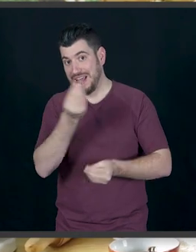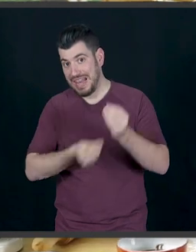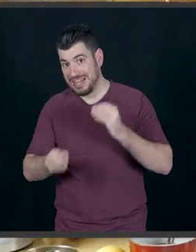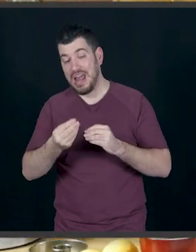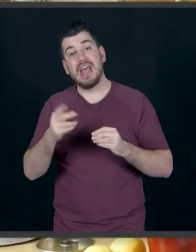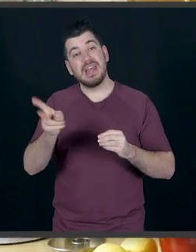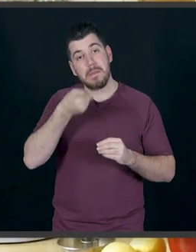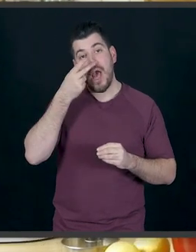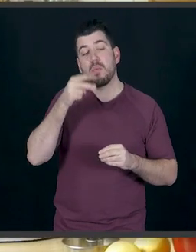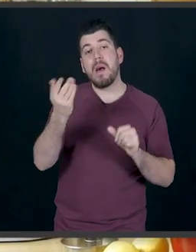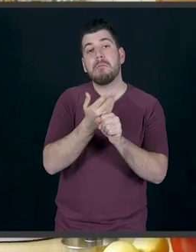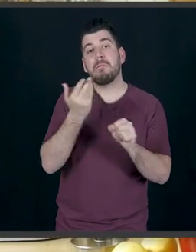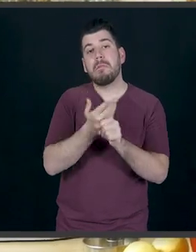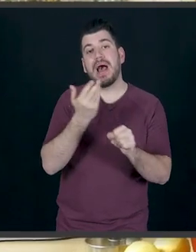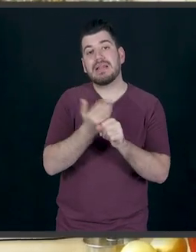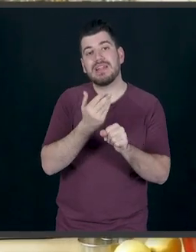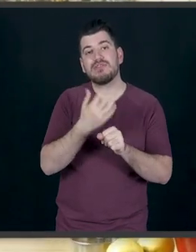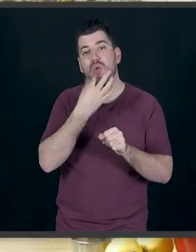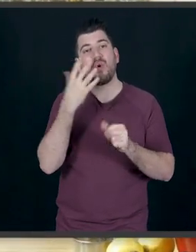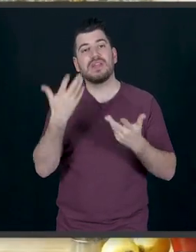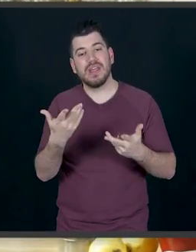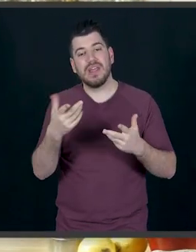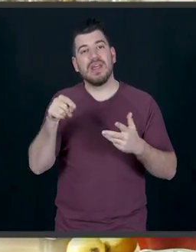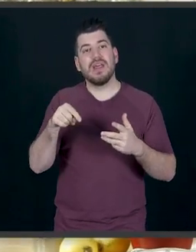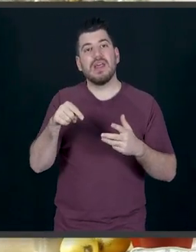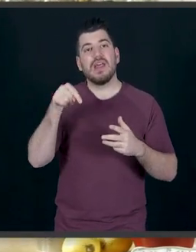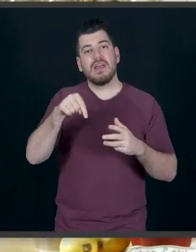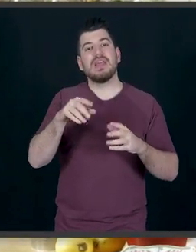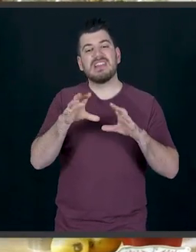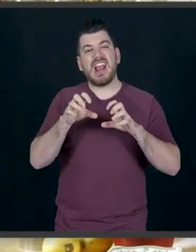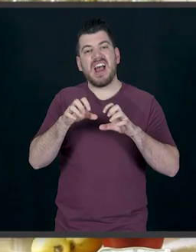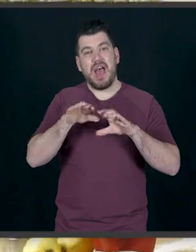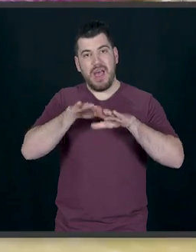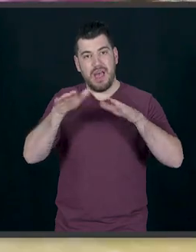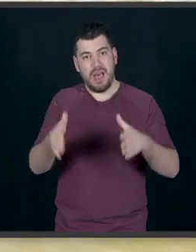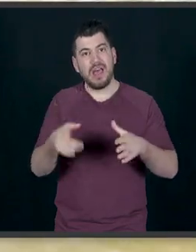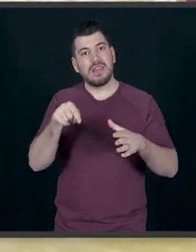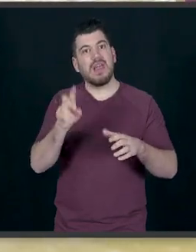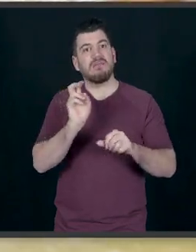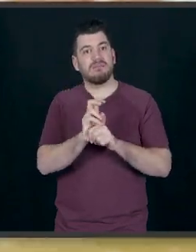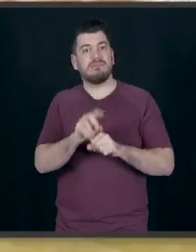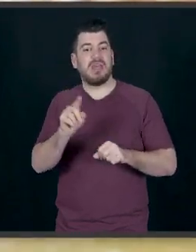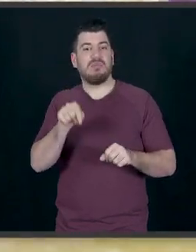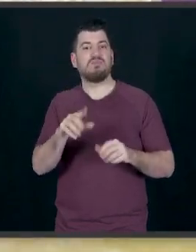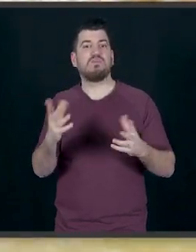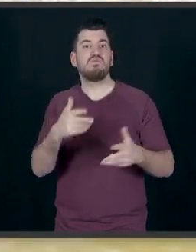πατάτας, γιατί το κάνει πιο τραγανό απ' έξω και μένει τραγανό το ντόνατς για περισσότερη ώρα.